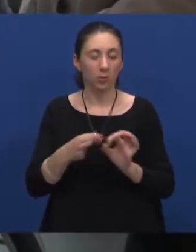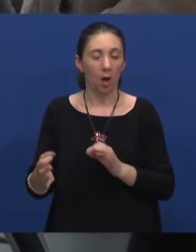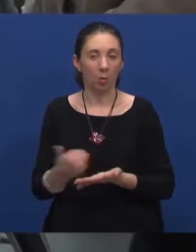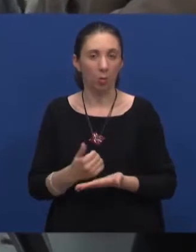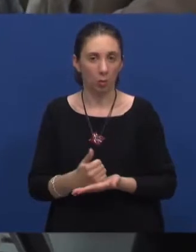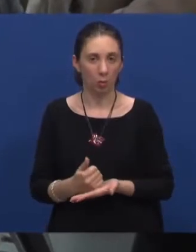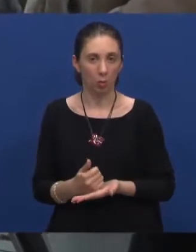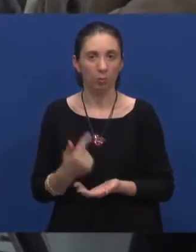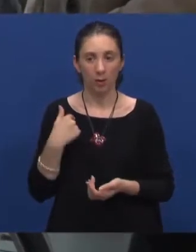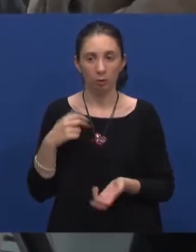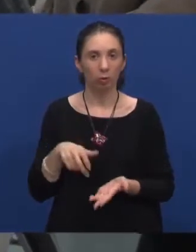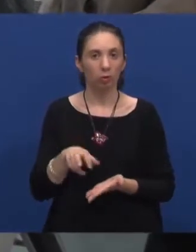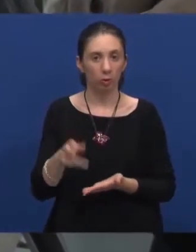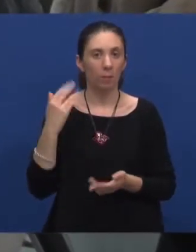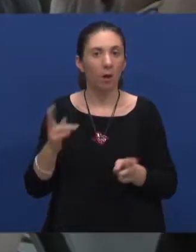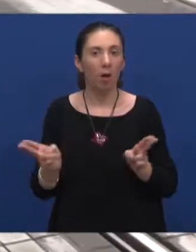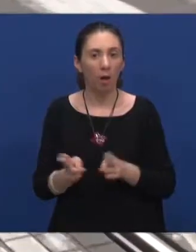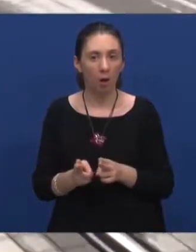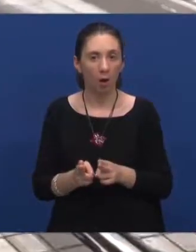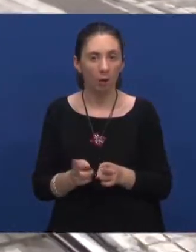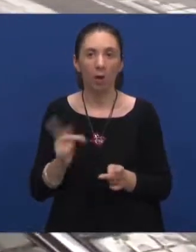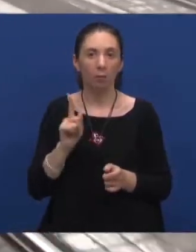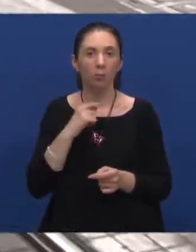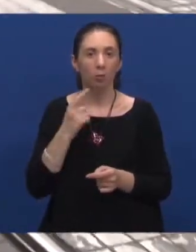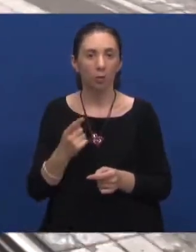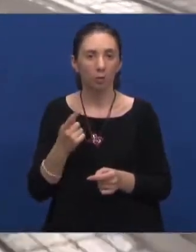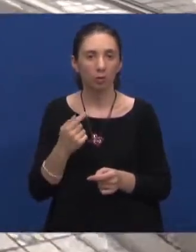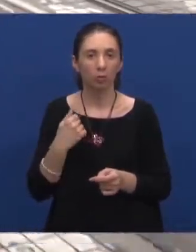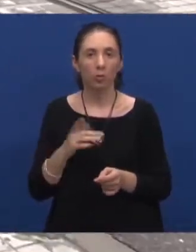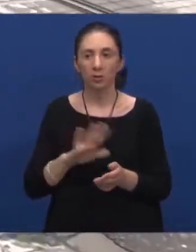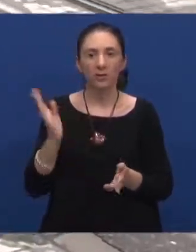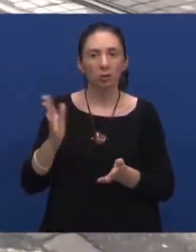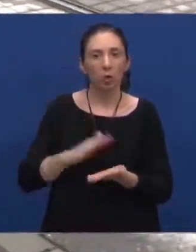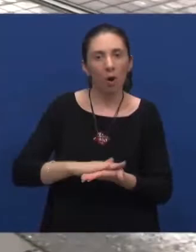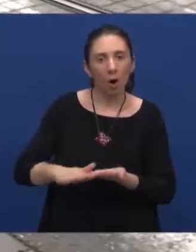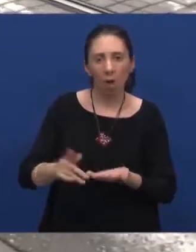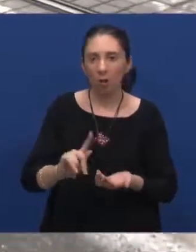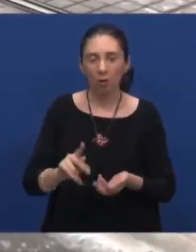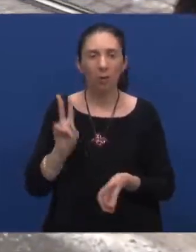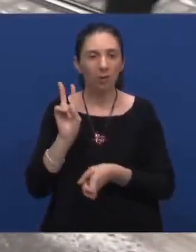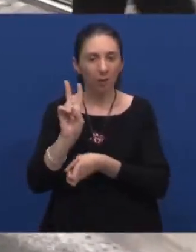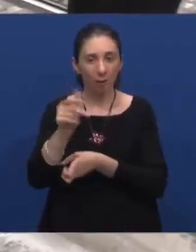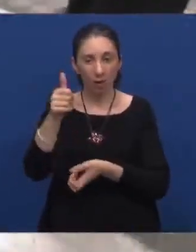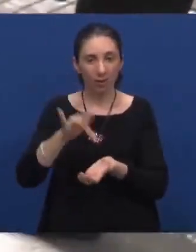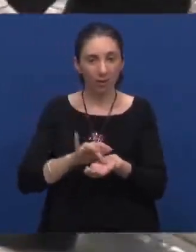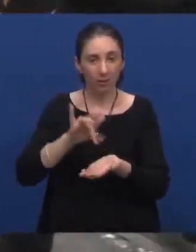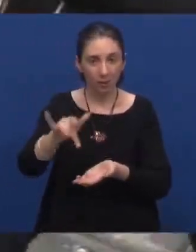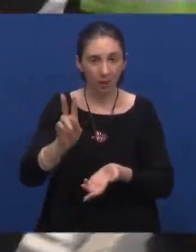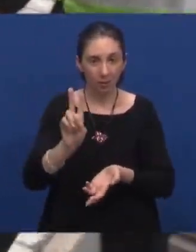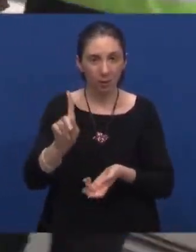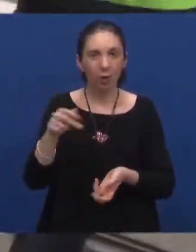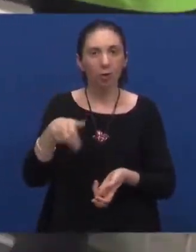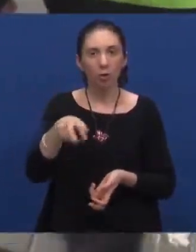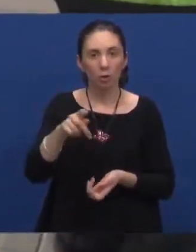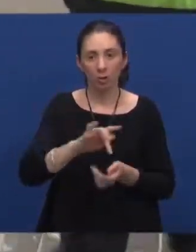koristi. Iako je naša šetnja bila vrlo kratka, ne možemo reći da je sve išlo glatko. Vožnjom samo jednu tramvajsku stanicu i šetnjom do